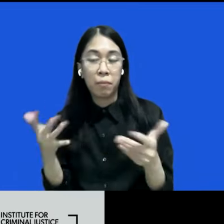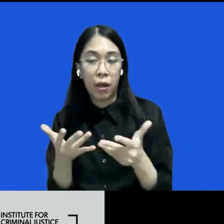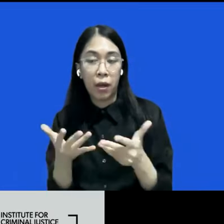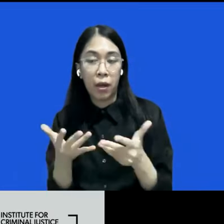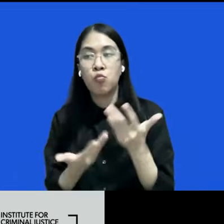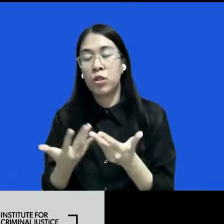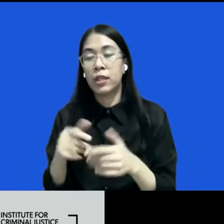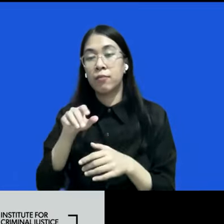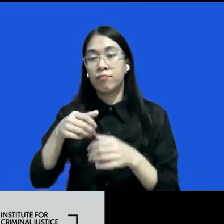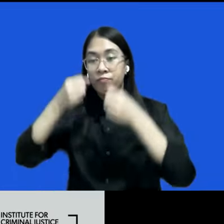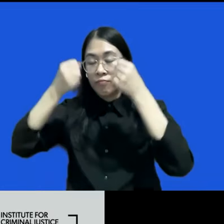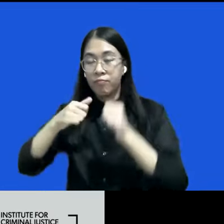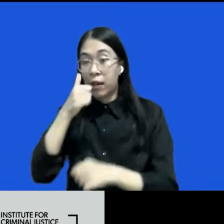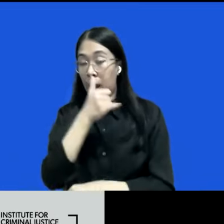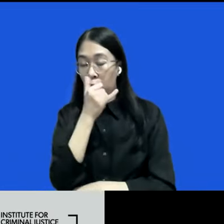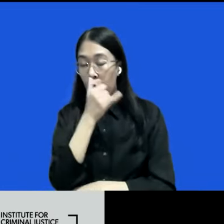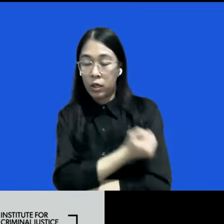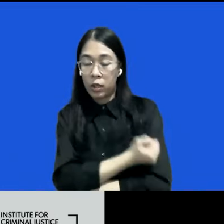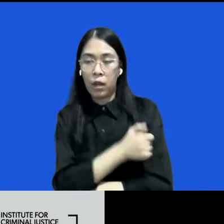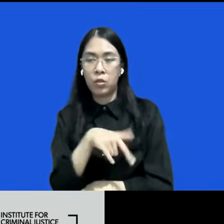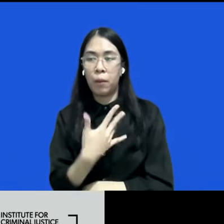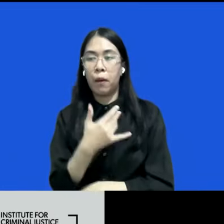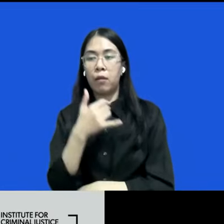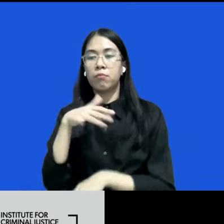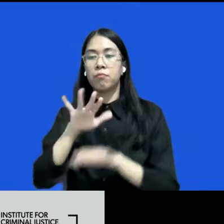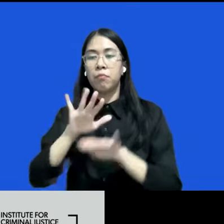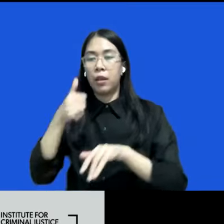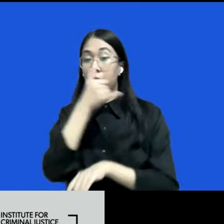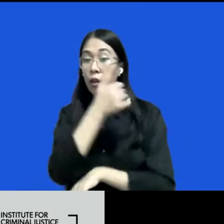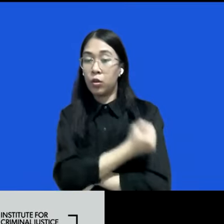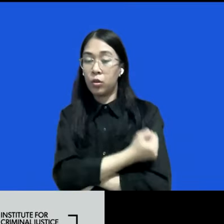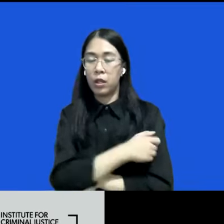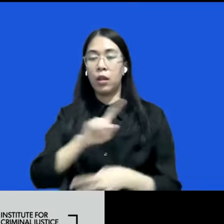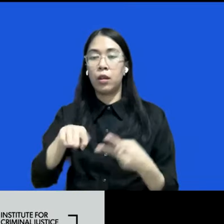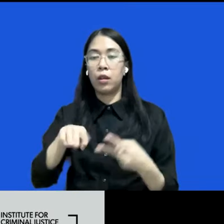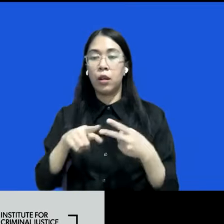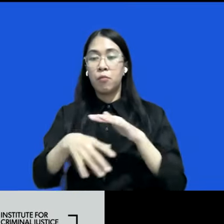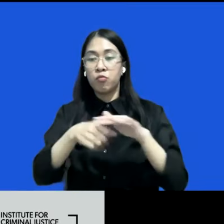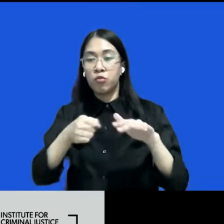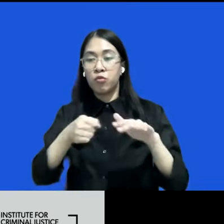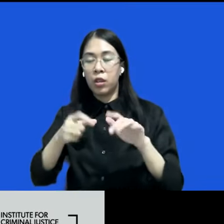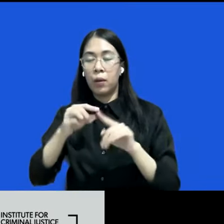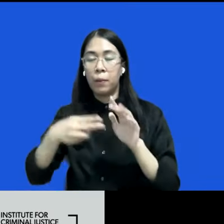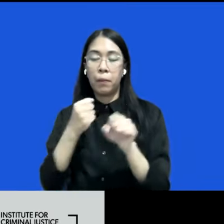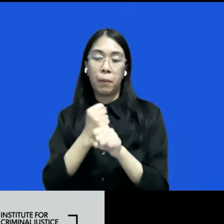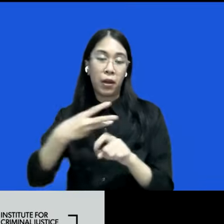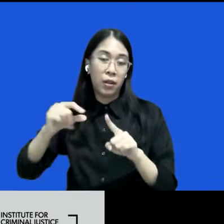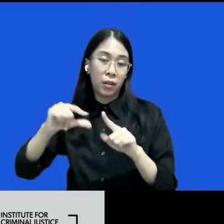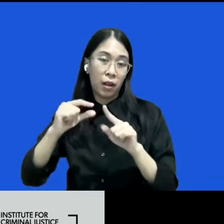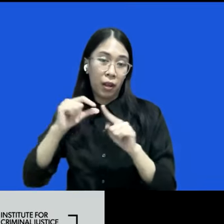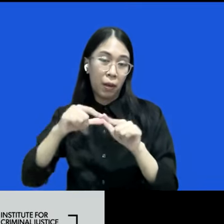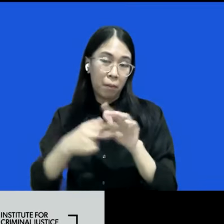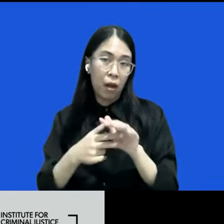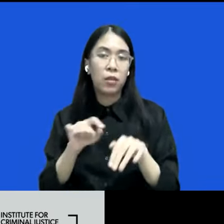narkotika narkotika juga mayoritas adalah penggunaan narkotika terus ada pencurian dan penggelapan nah kalau kita mau ngebahas